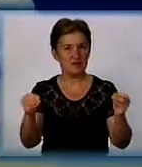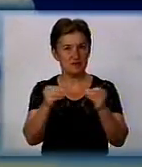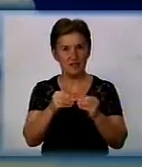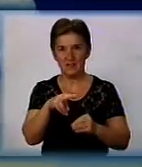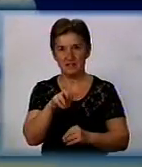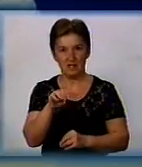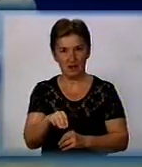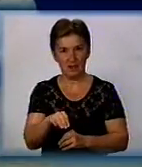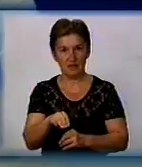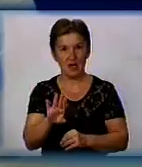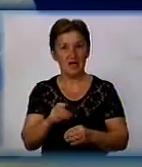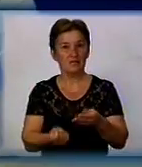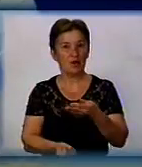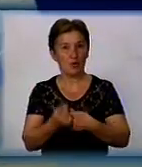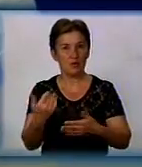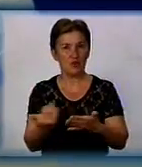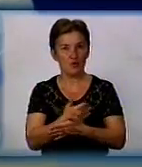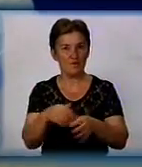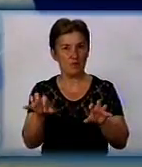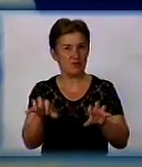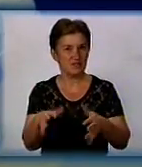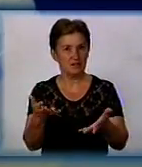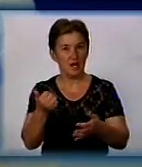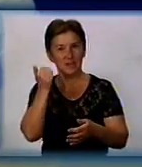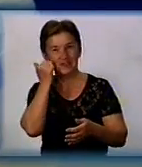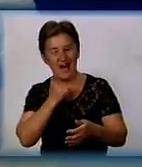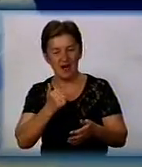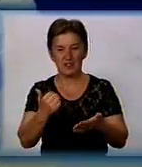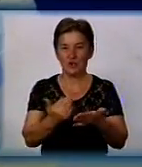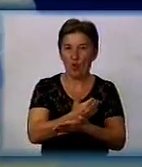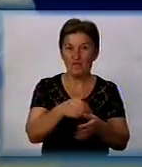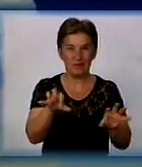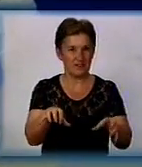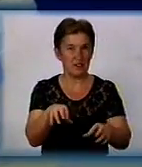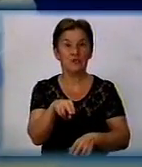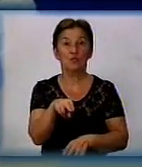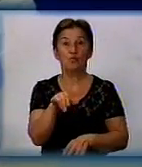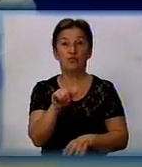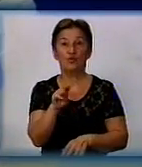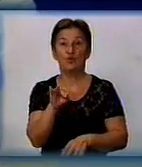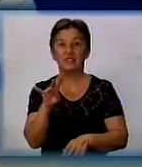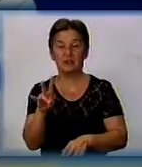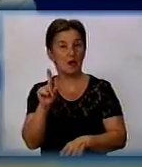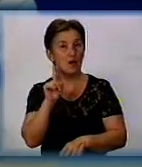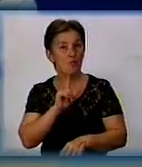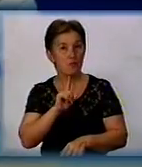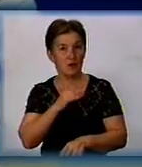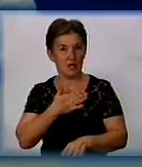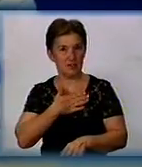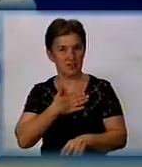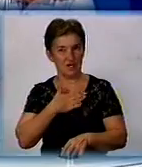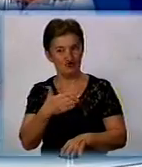І з приходом вже нового президента, чи як його старий новий президент Путін, поки, з нашої сторони,